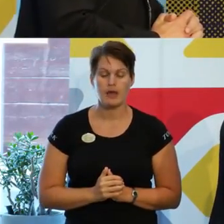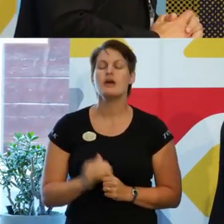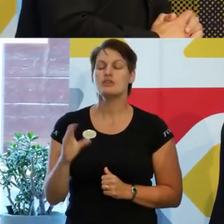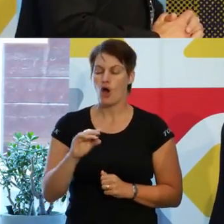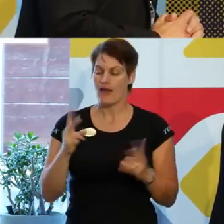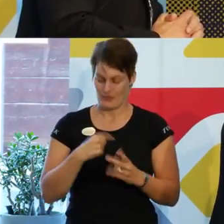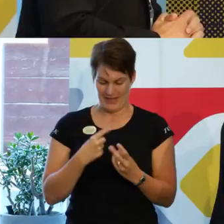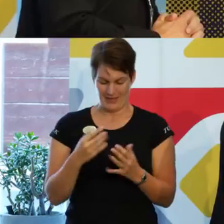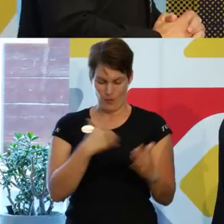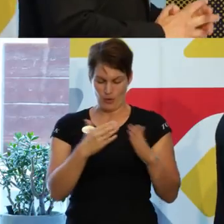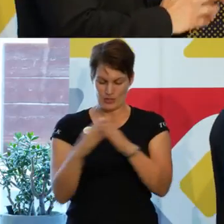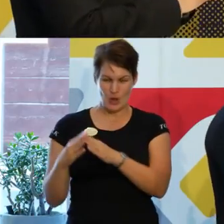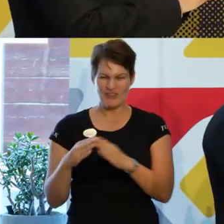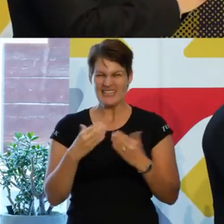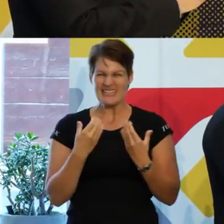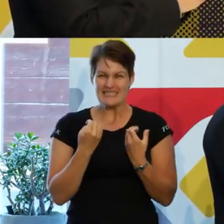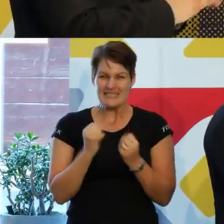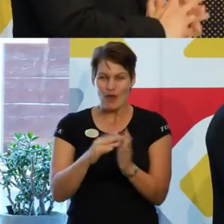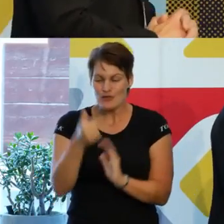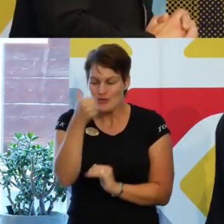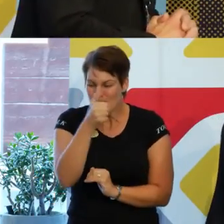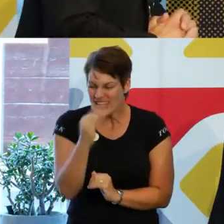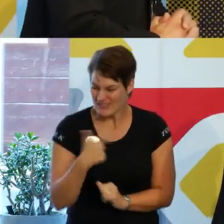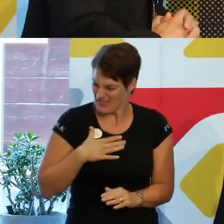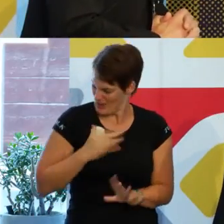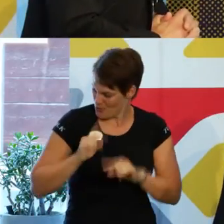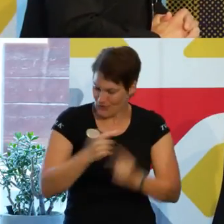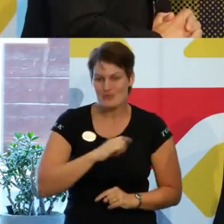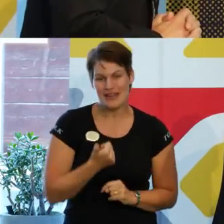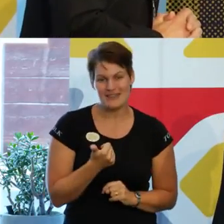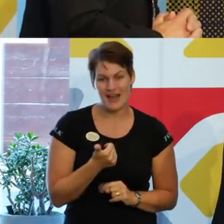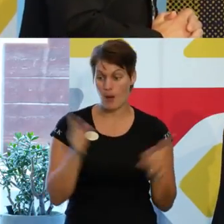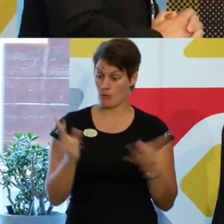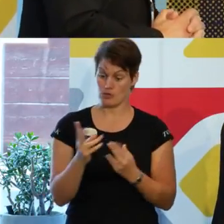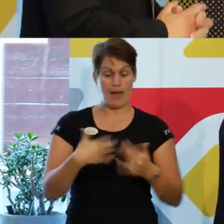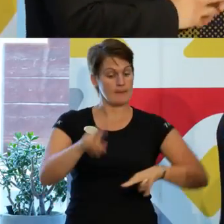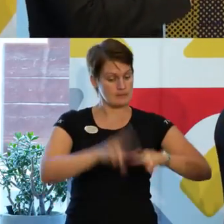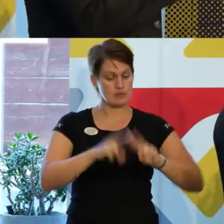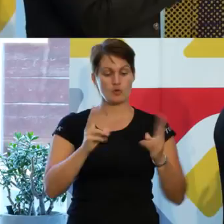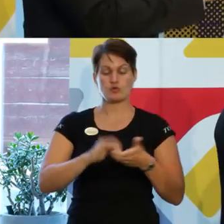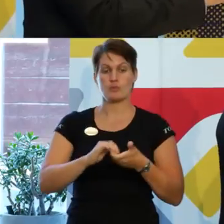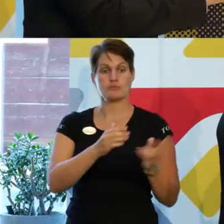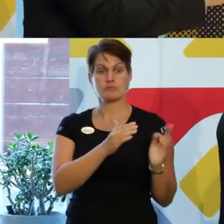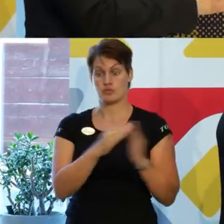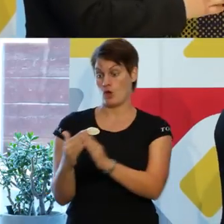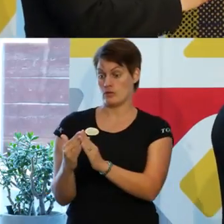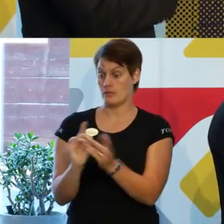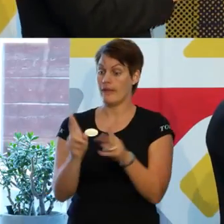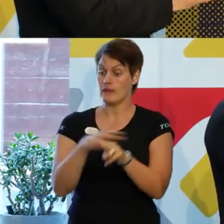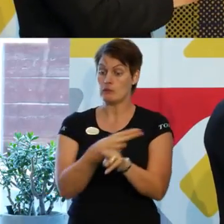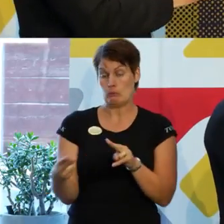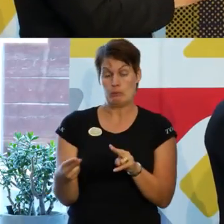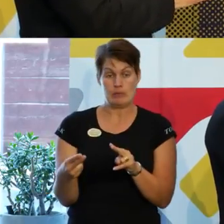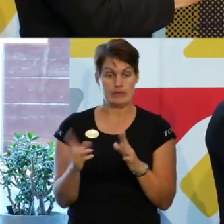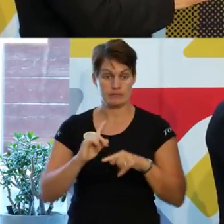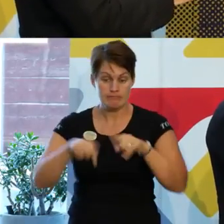drivs i staden av en slags nyfikenhet att utveckla oss själva, både som arbetsplats och stad och att det är en naturlig del. För vi har i